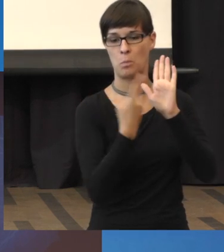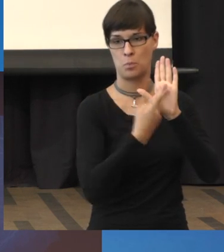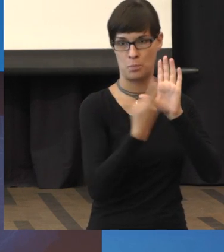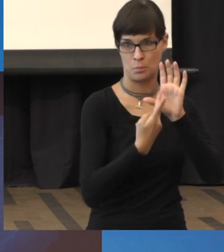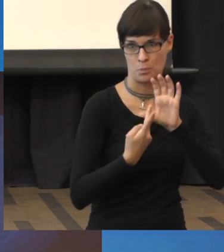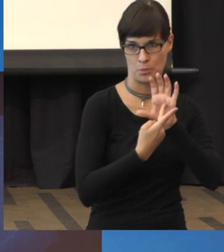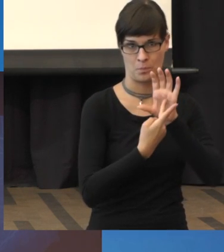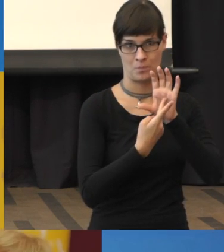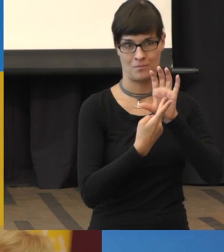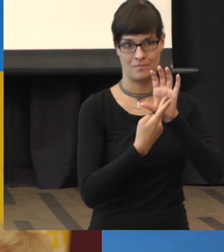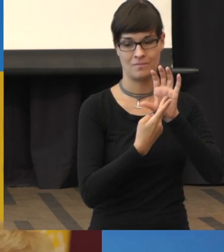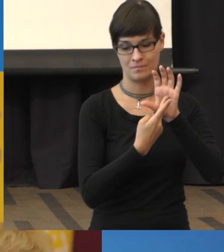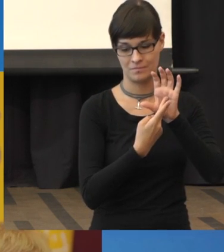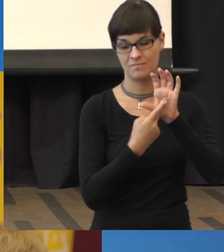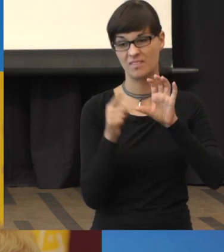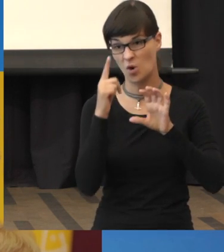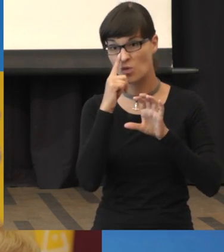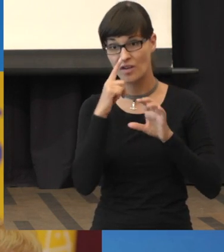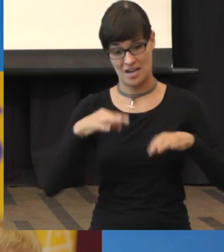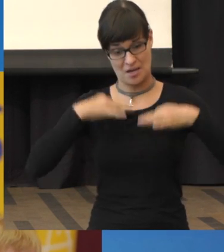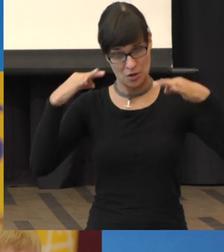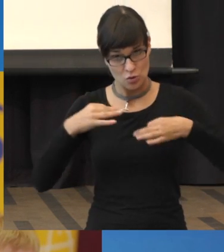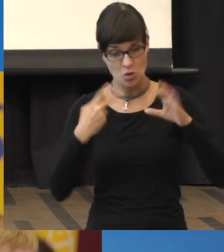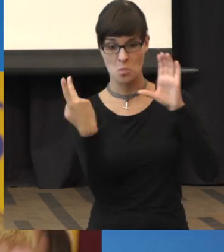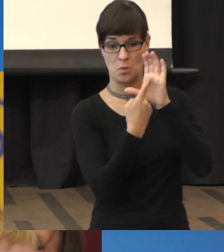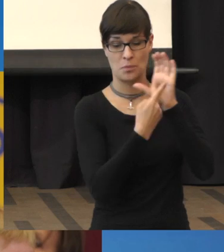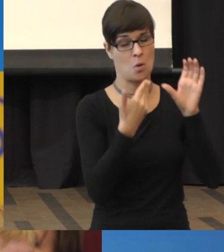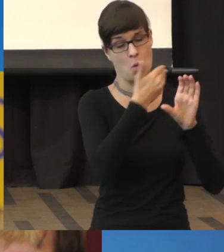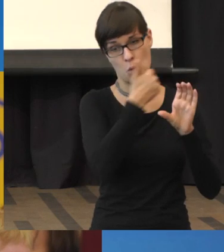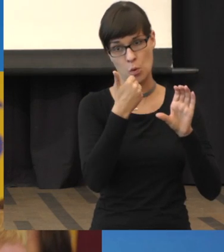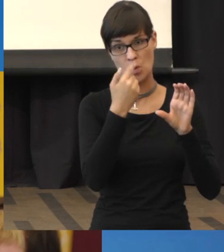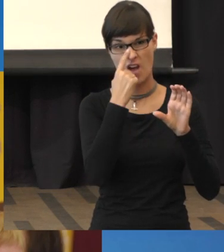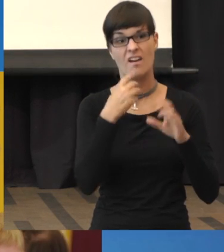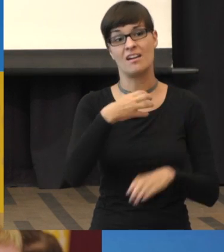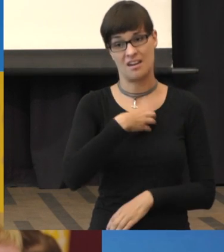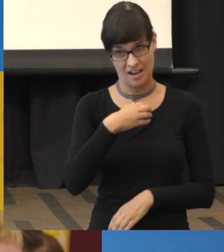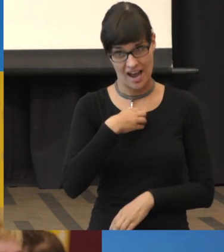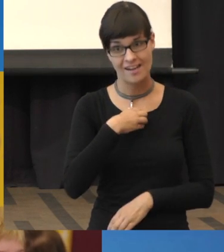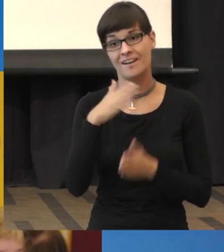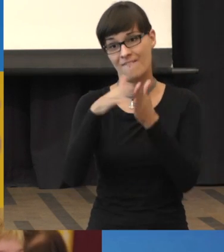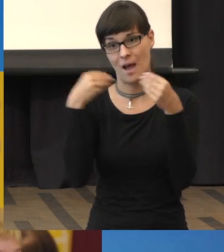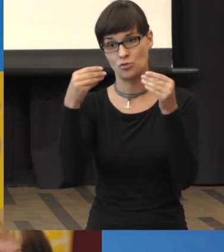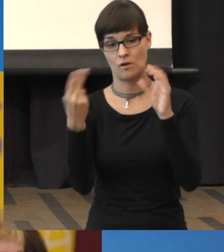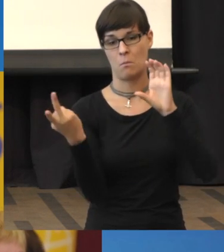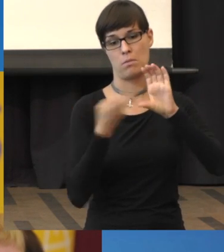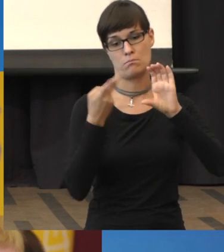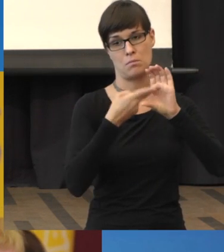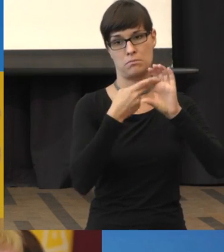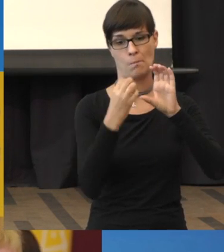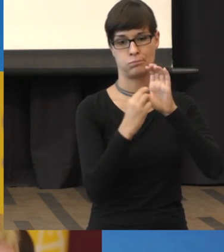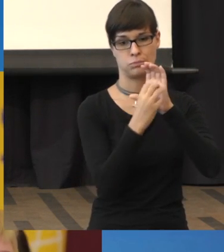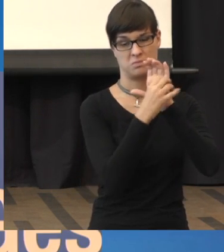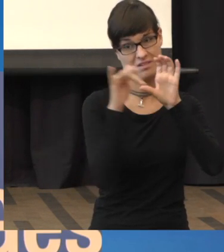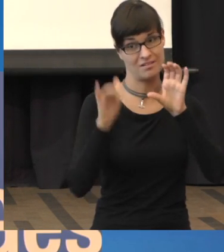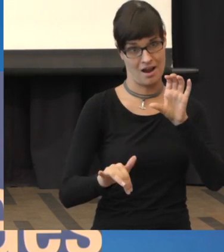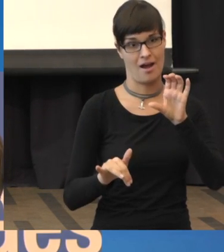Makuladegeneration, beim Gesunden eben nicht. Also Fluoreszenz-Angiografie müssen Sie einmal machen. OCT häufig und nicht